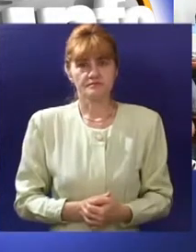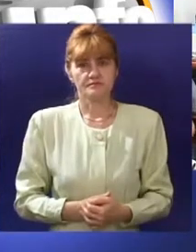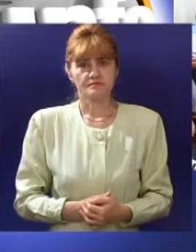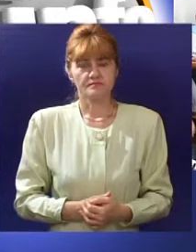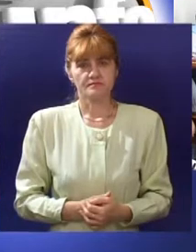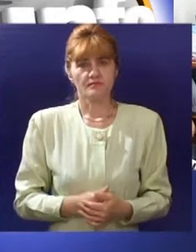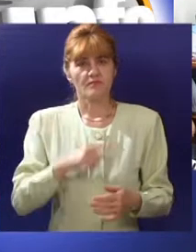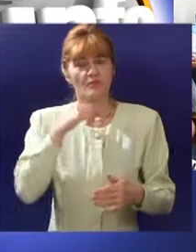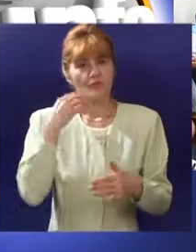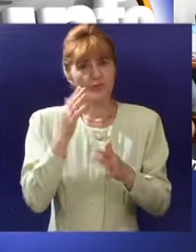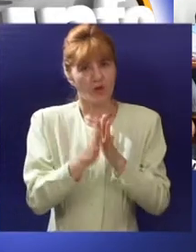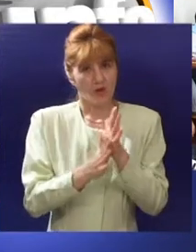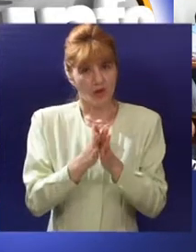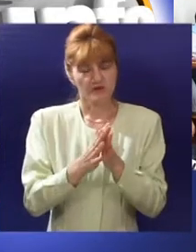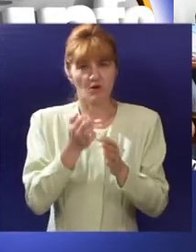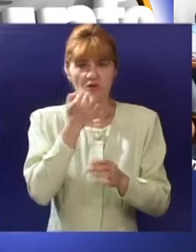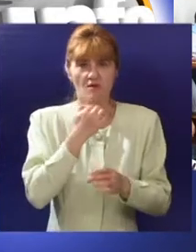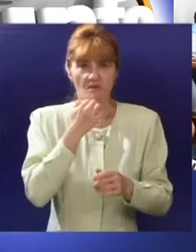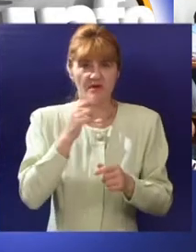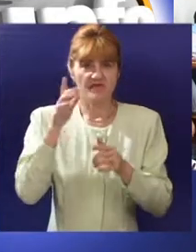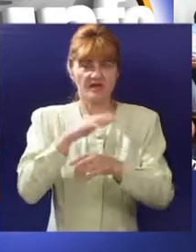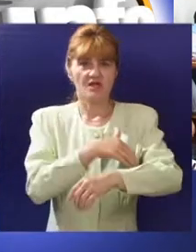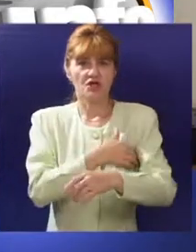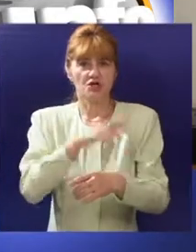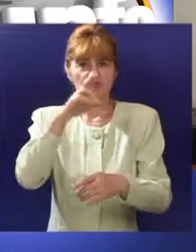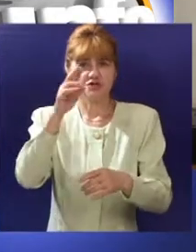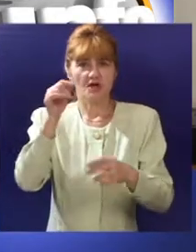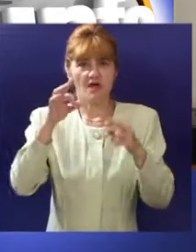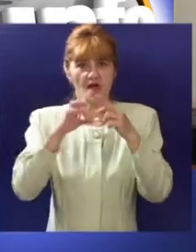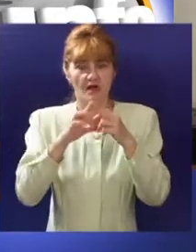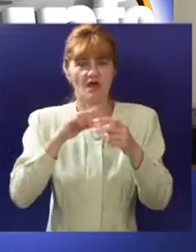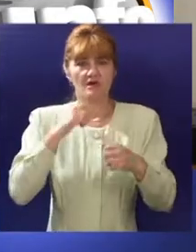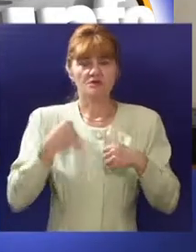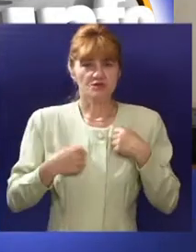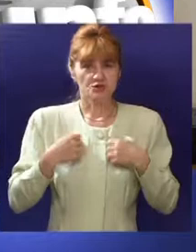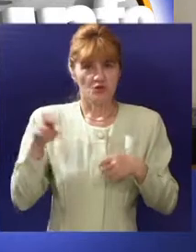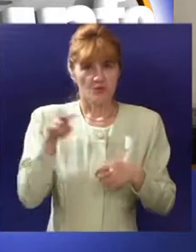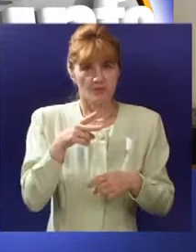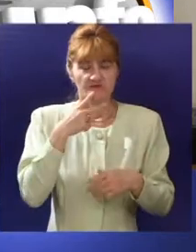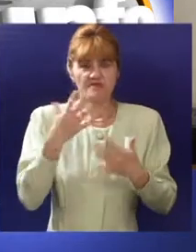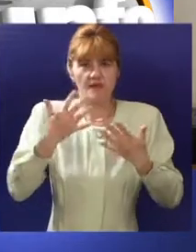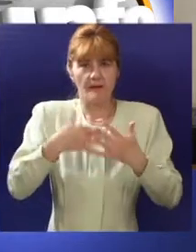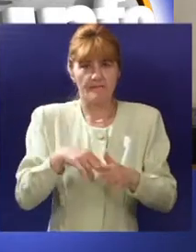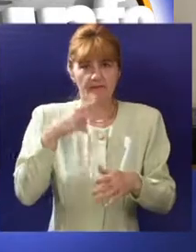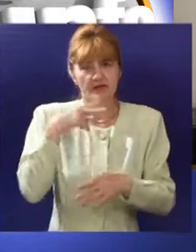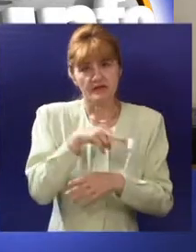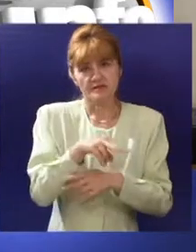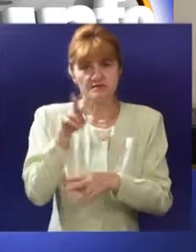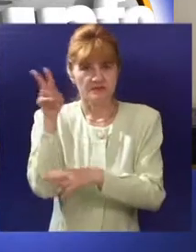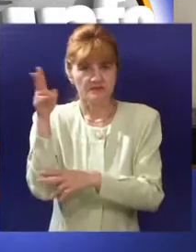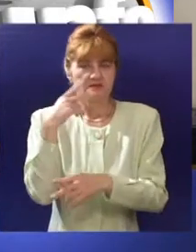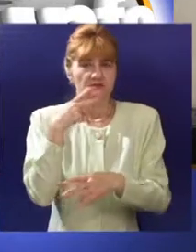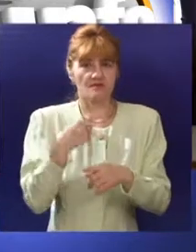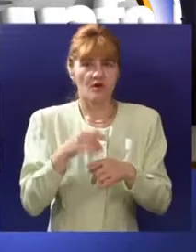osim međusobnih razgovora privrednici iz regije Đera imali su priliku da posete i renomirana preduzeća iz regiona Severa Bačke i